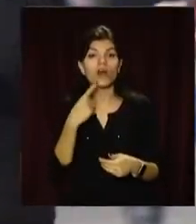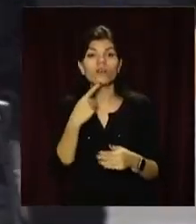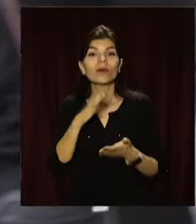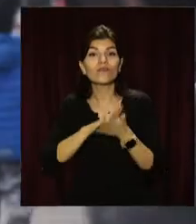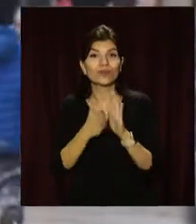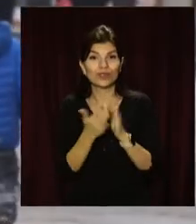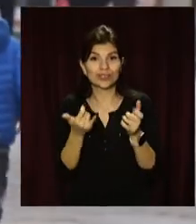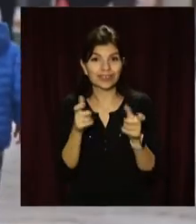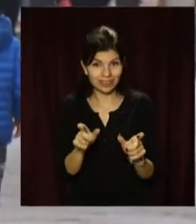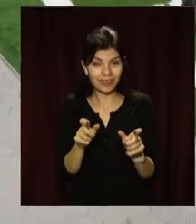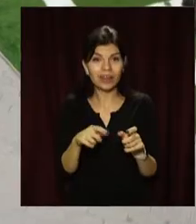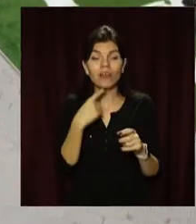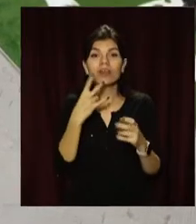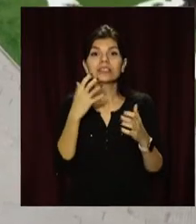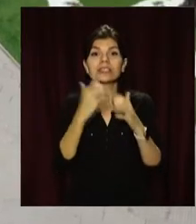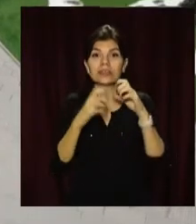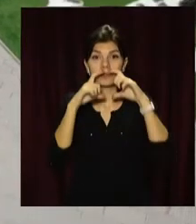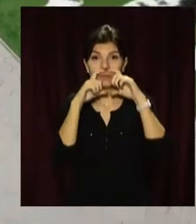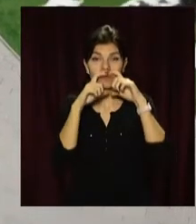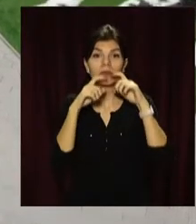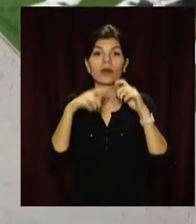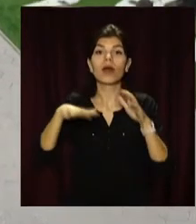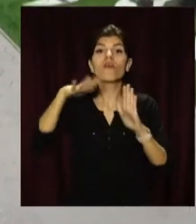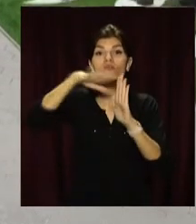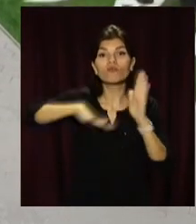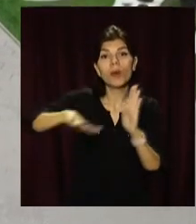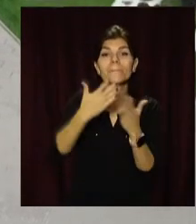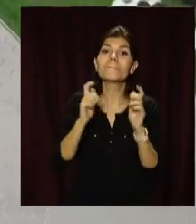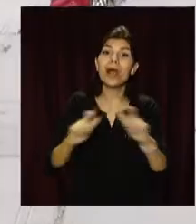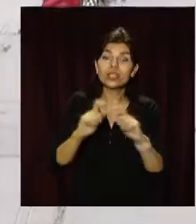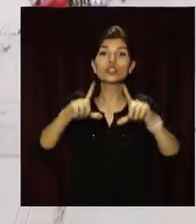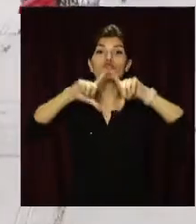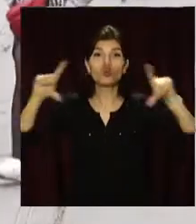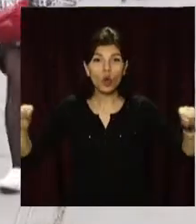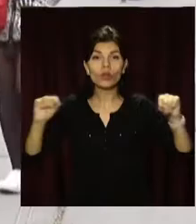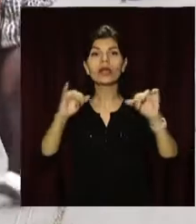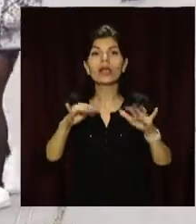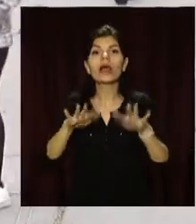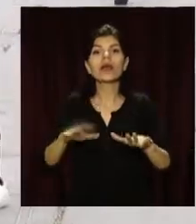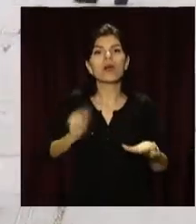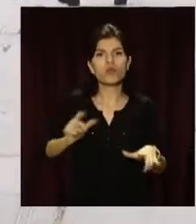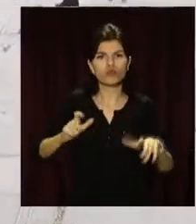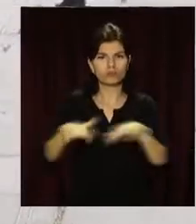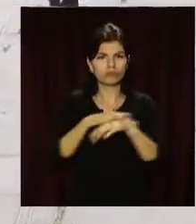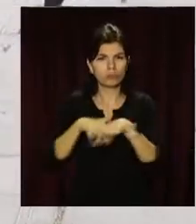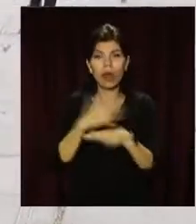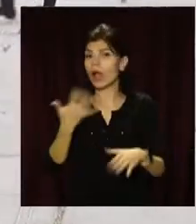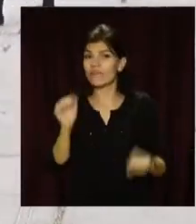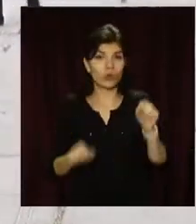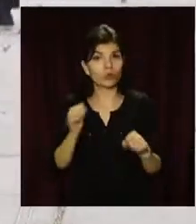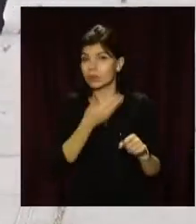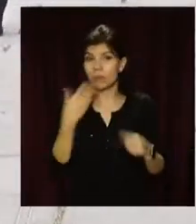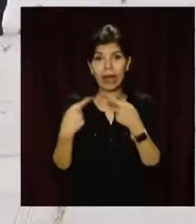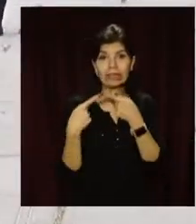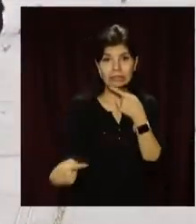маску слід носити всередині і поза приміщеннями. Це, приміром, магазини, школи та масові робочі місця, якщо немає можливості для дистанції